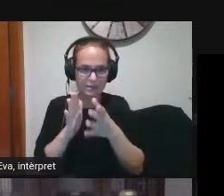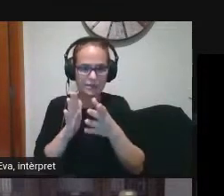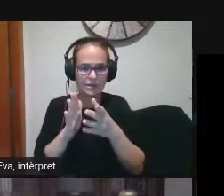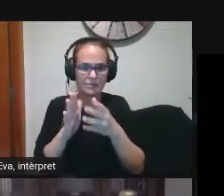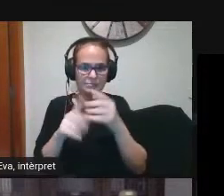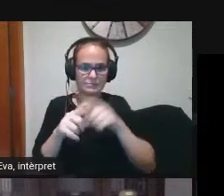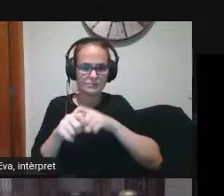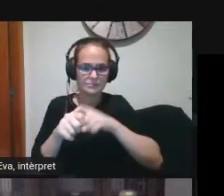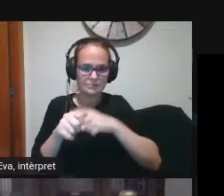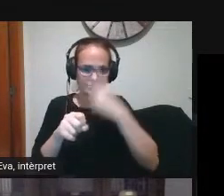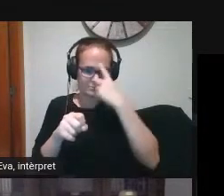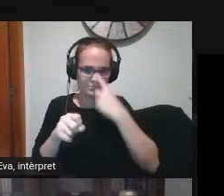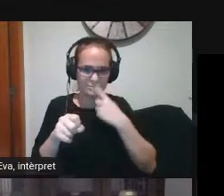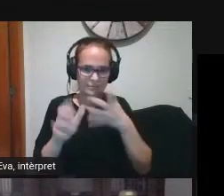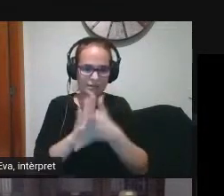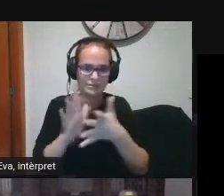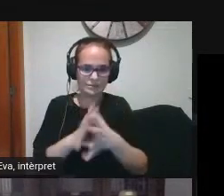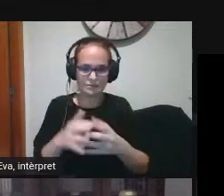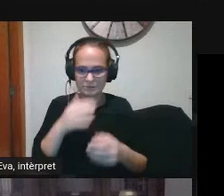per exemple